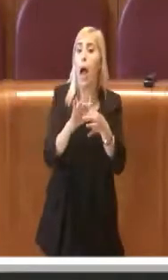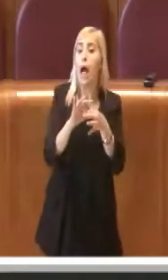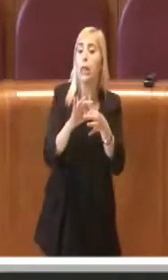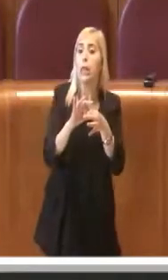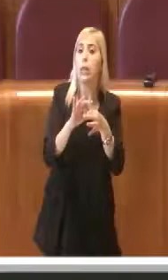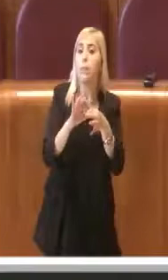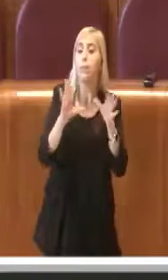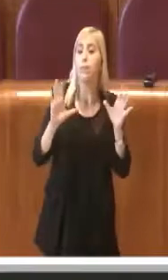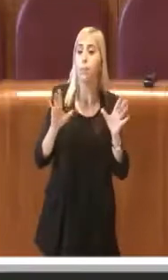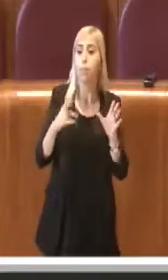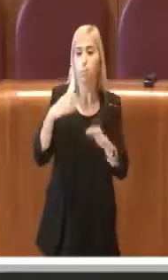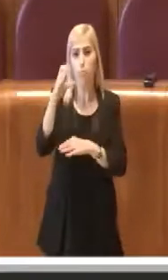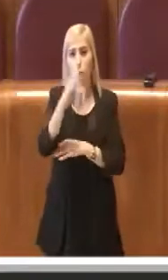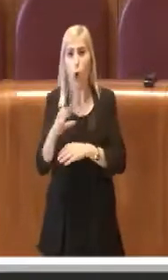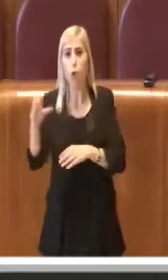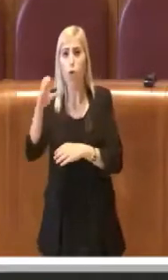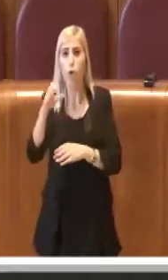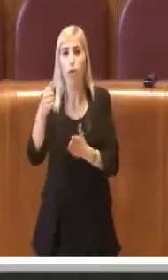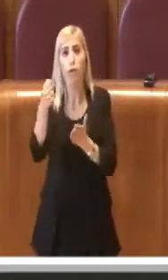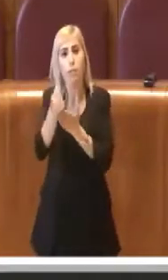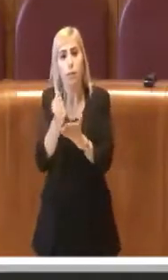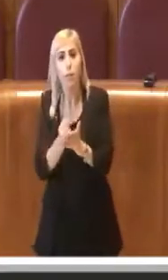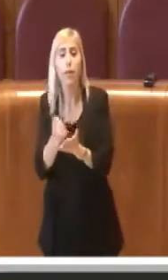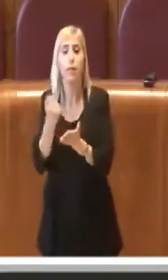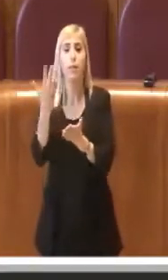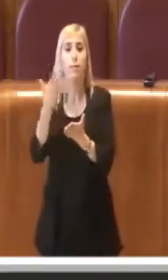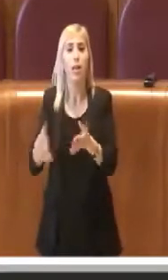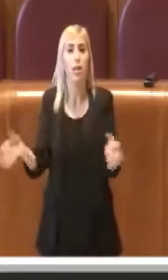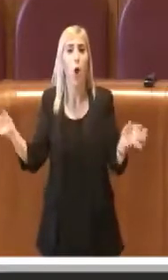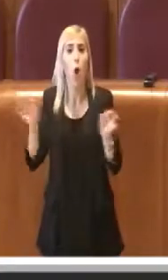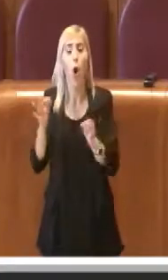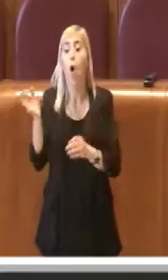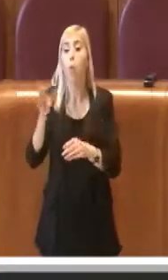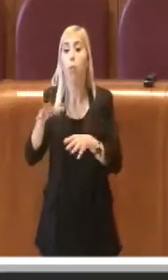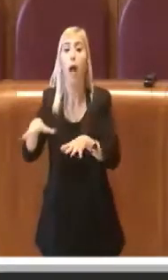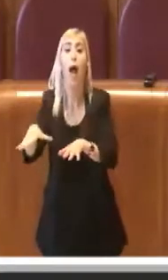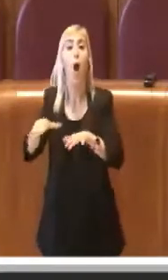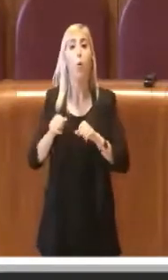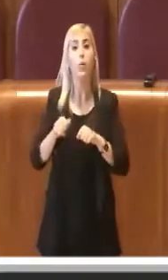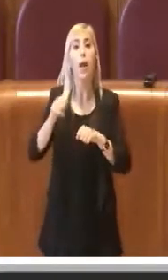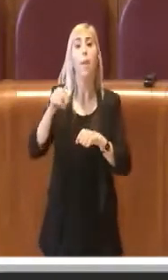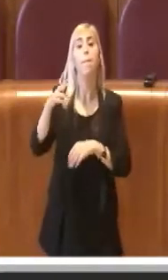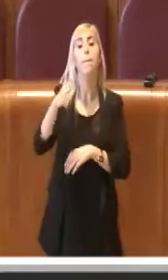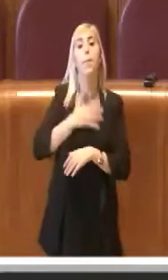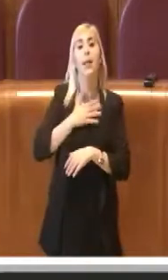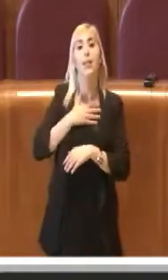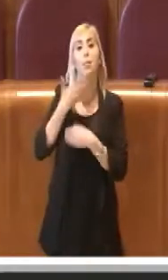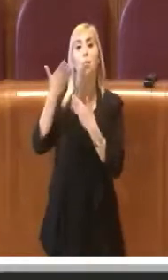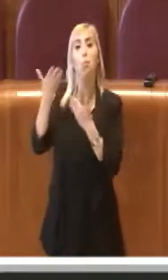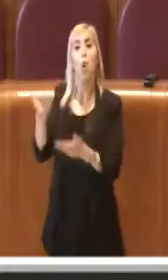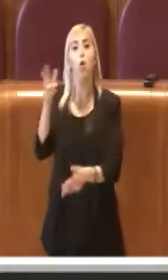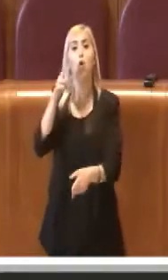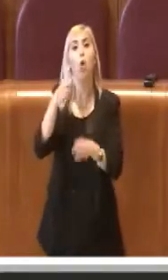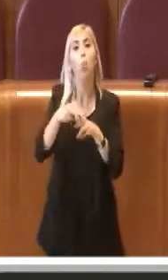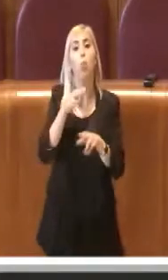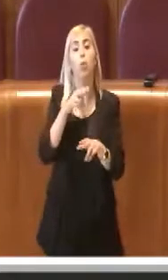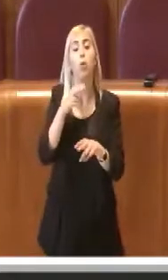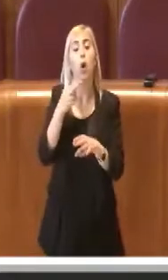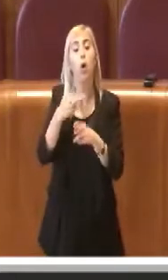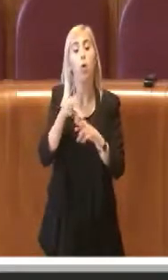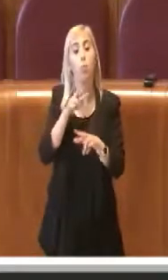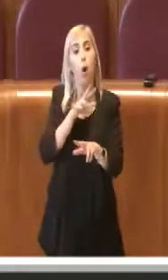collaudate, mai acquisite al patrimonio. Quindi per queste ragioni le ho cercate di spiegare veramente in maniera molto sintetica,